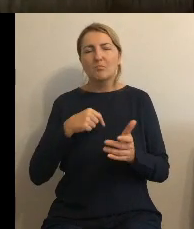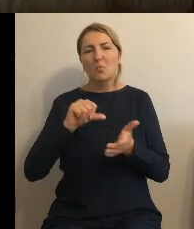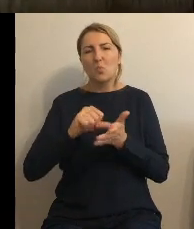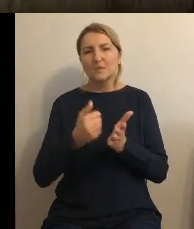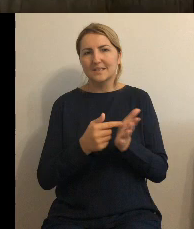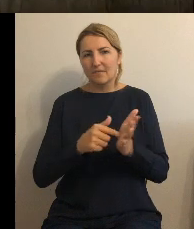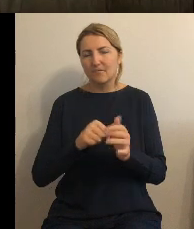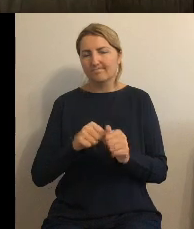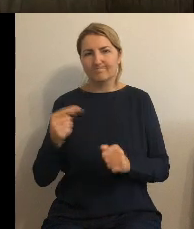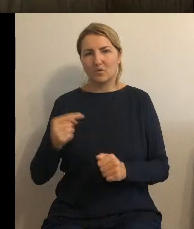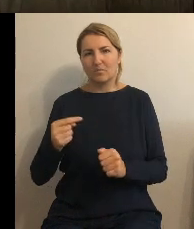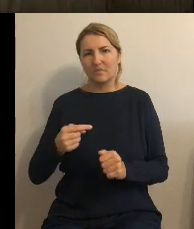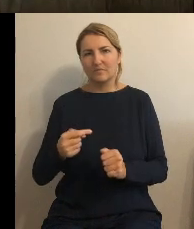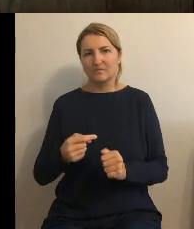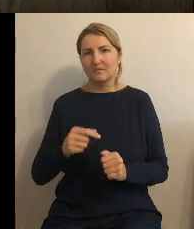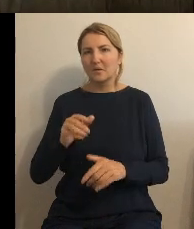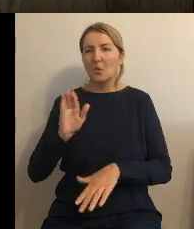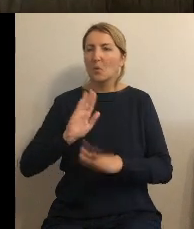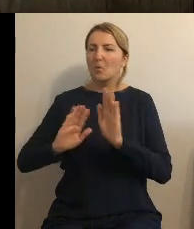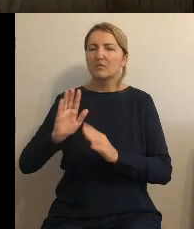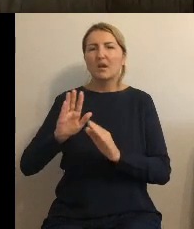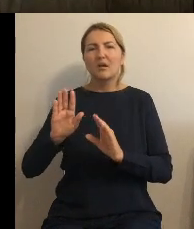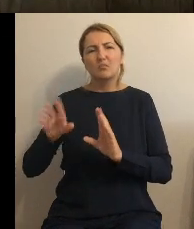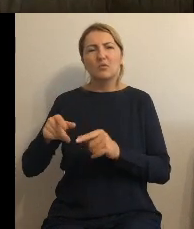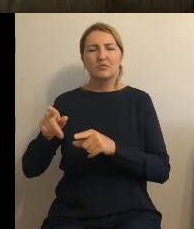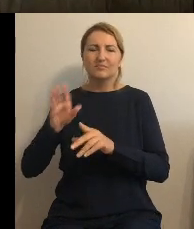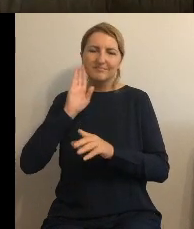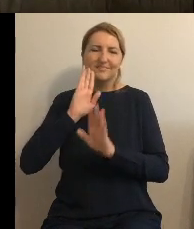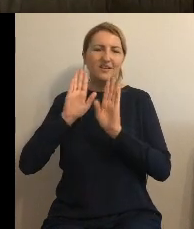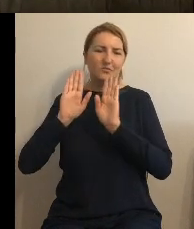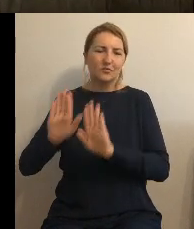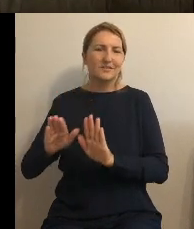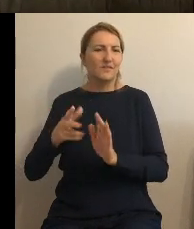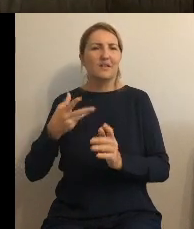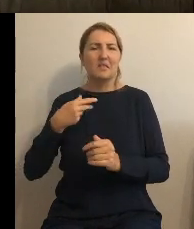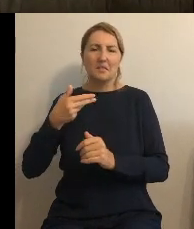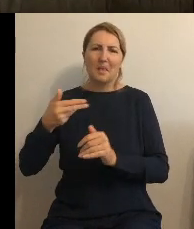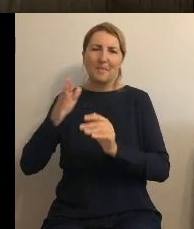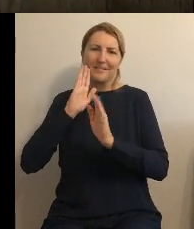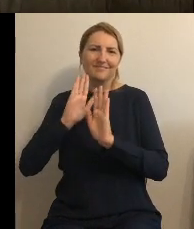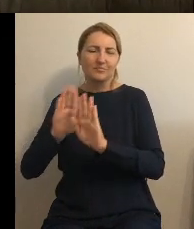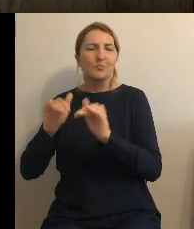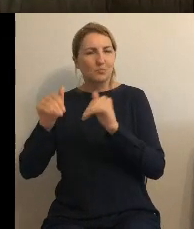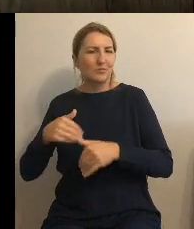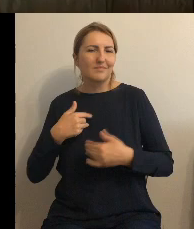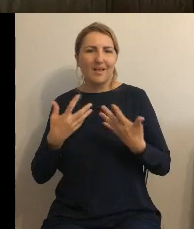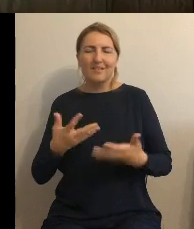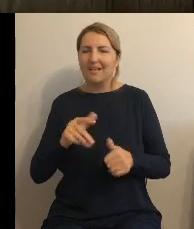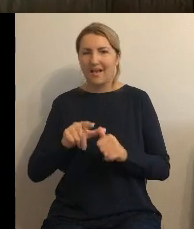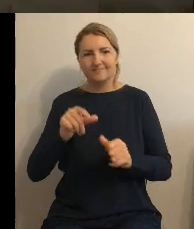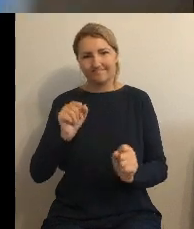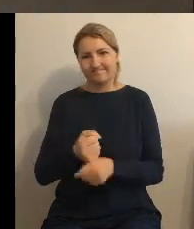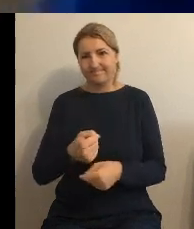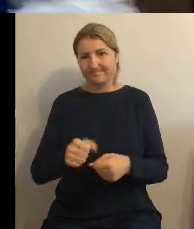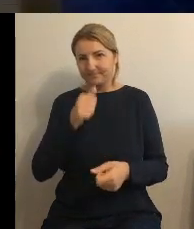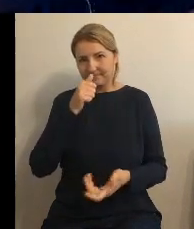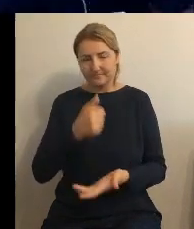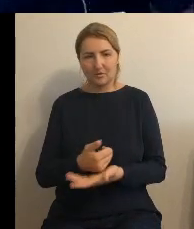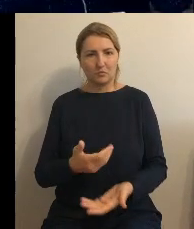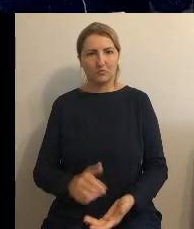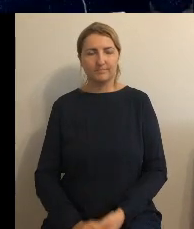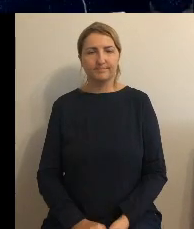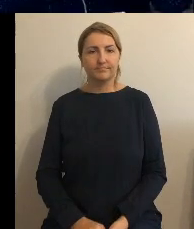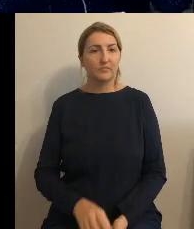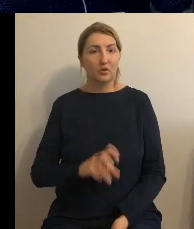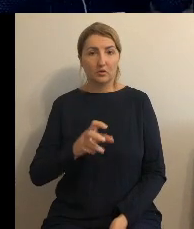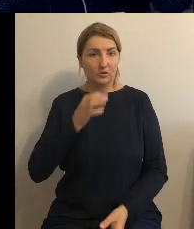uniknąć bo z chęcią byśmy sobie zostawili to co jest i byśmy tego tematu nie dotykali tak nie da rady czy są jakieś jeszcze zapytania